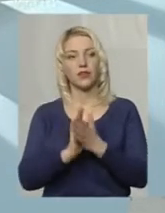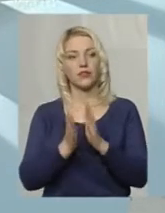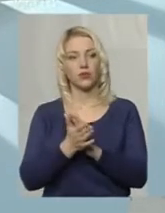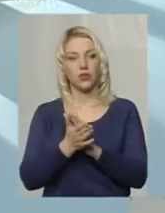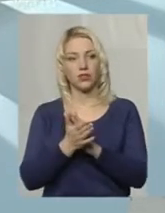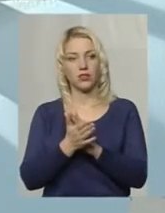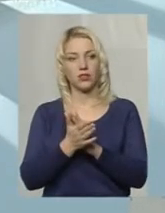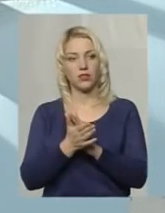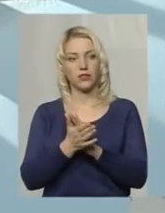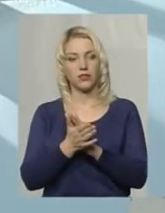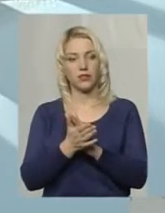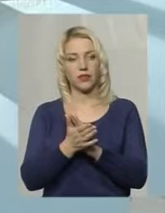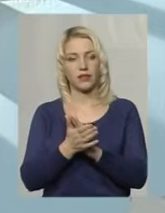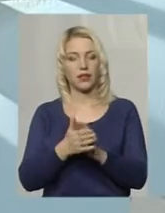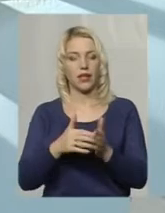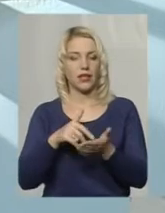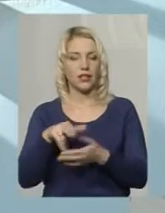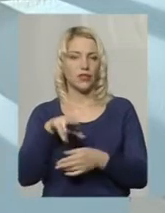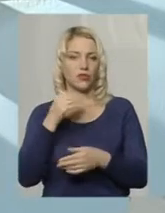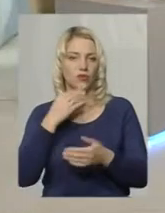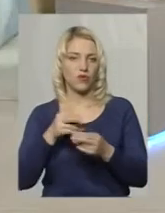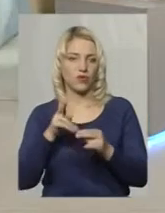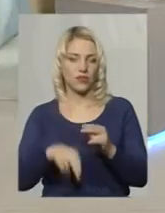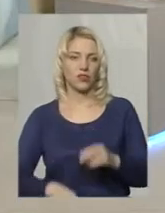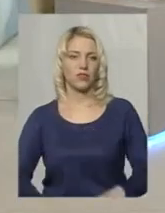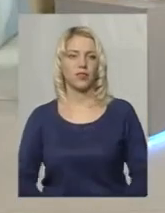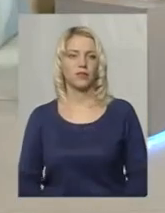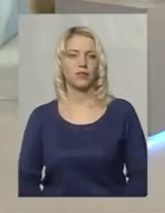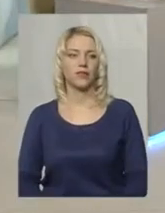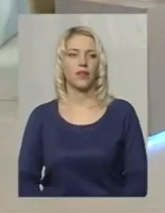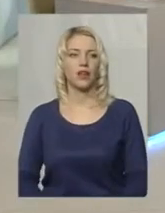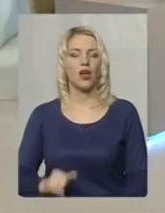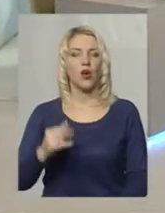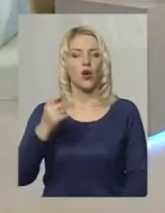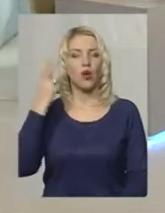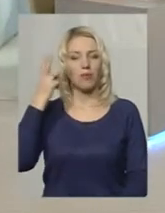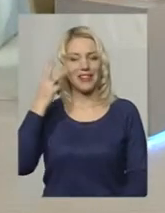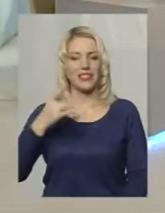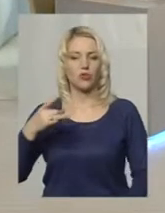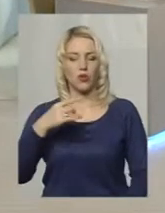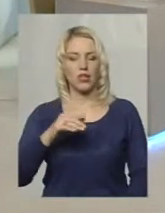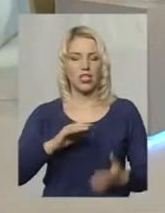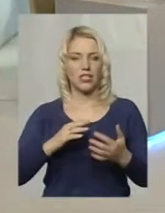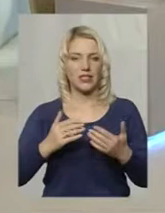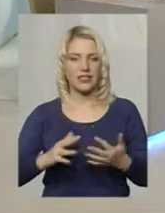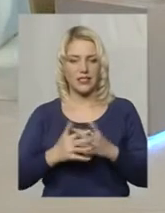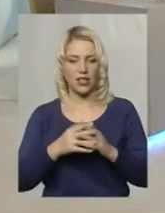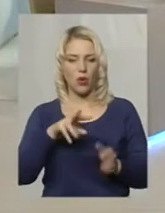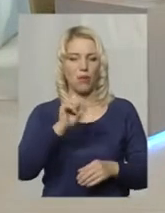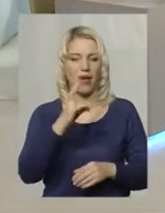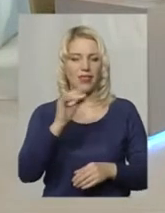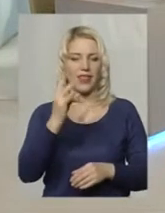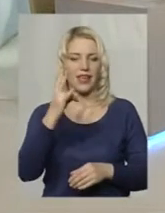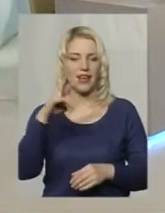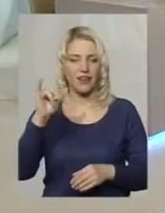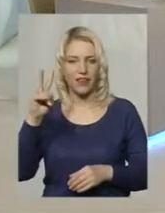приходить до свого завершення. А вчора у Хмельницькому районі жителі Манилівки перекривали дорогу, щоб зупинити вирізування